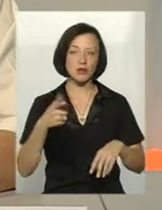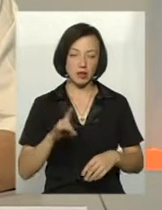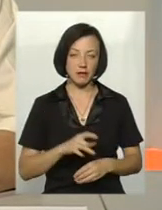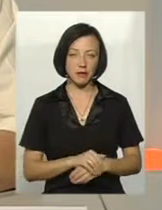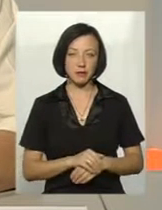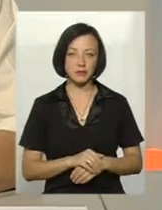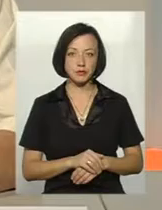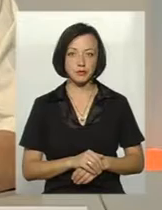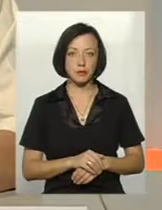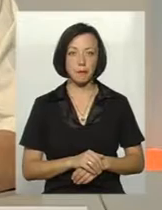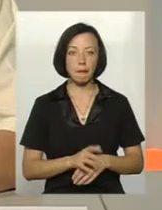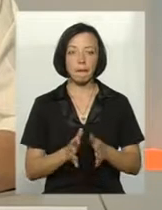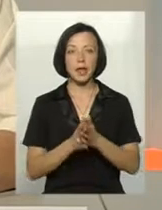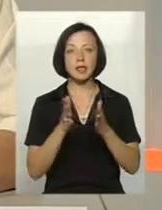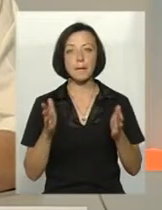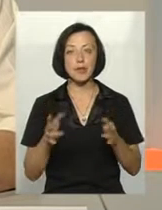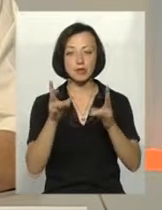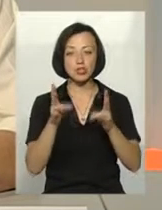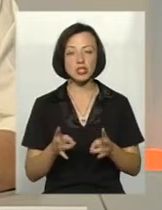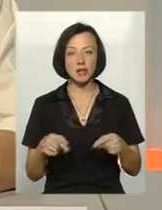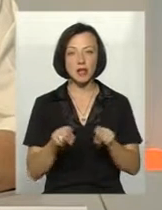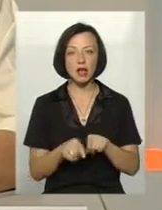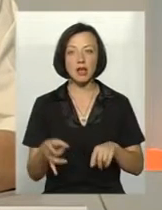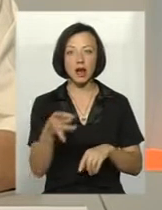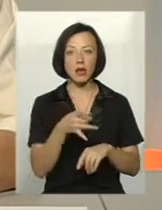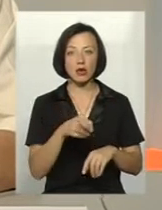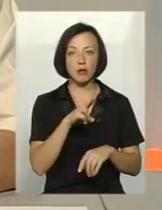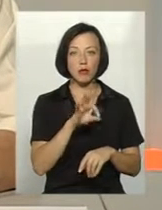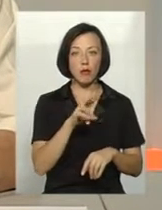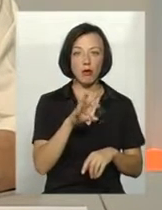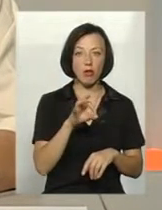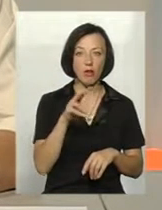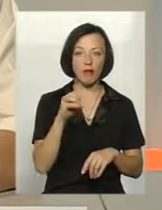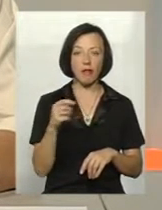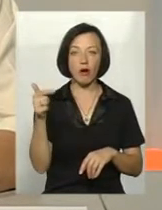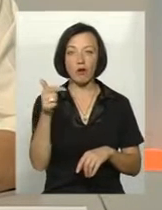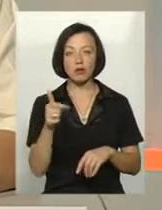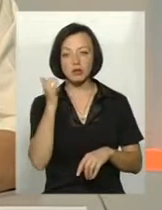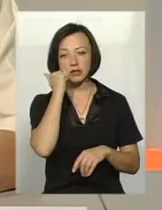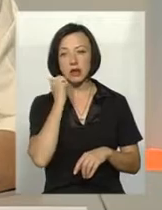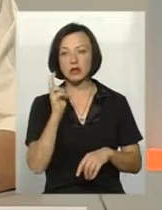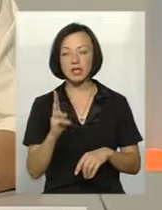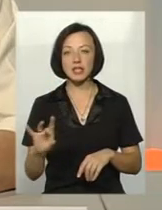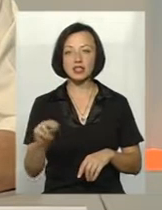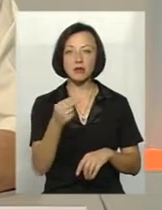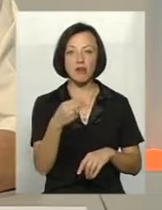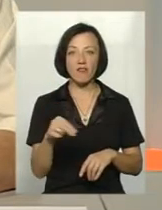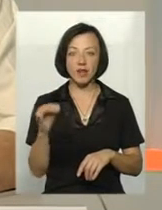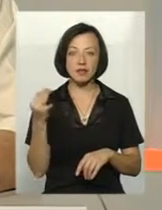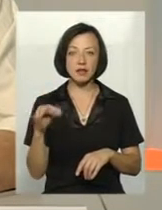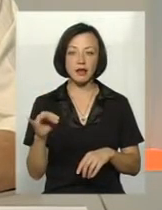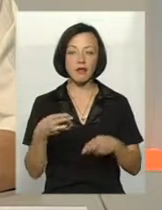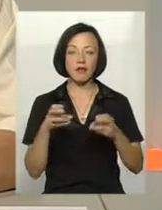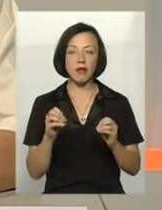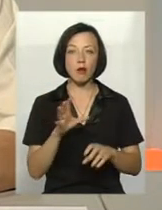Найбільше постраждали такі райони, як Полонський, Городоцький, Старокостянтинівський чи Муравецький, де